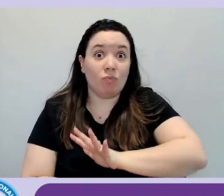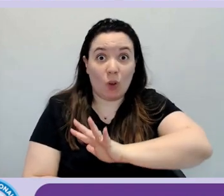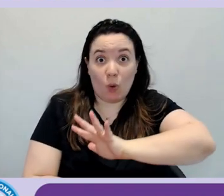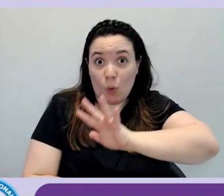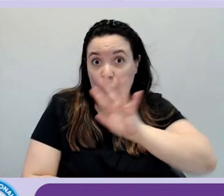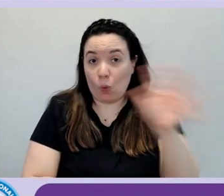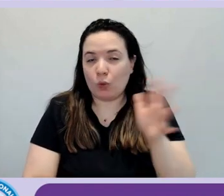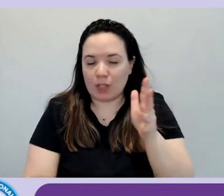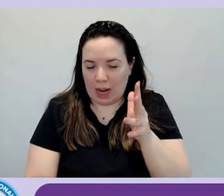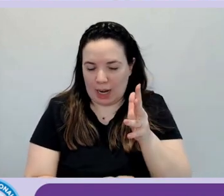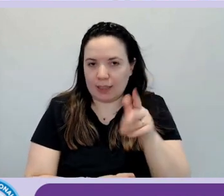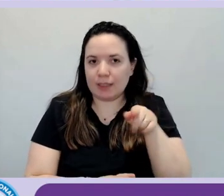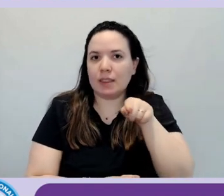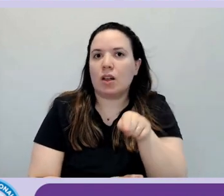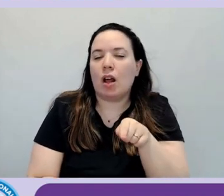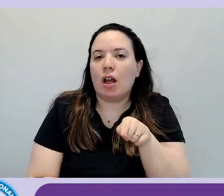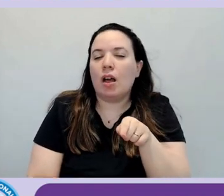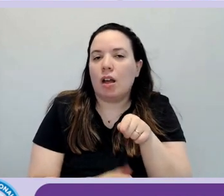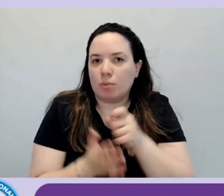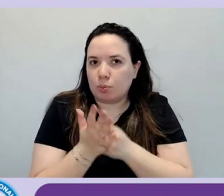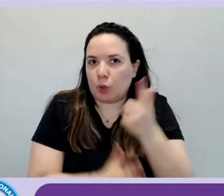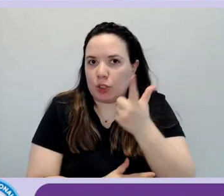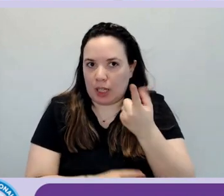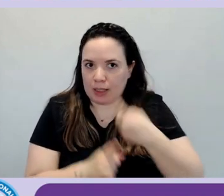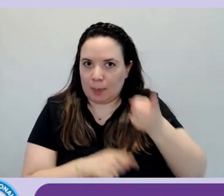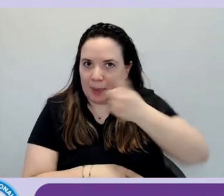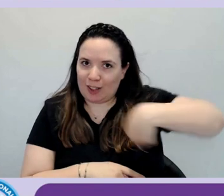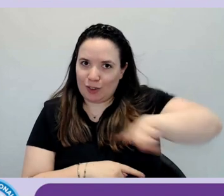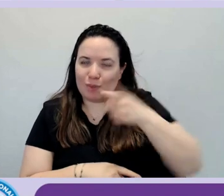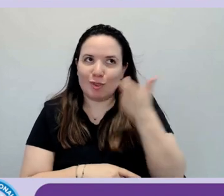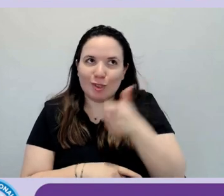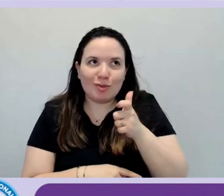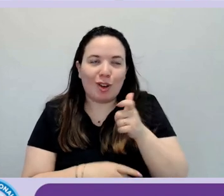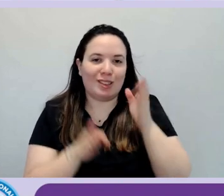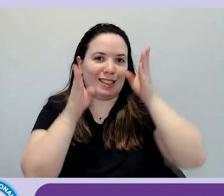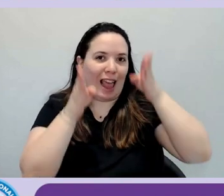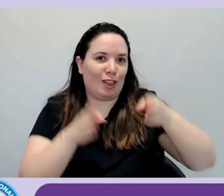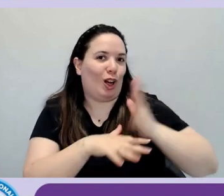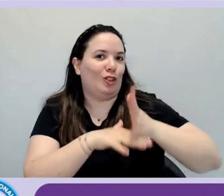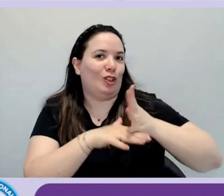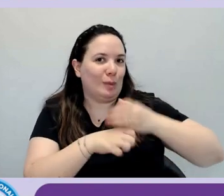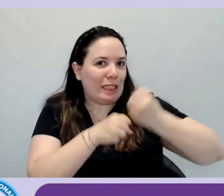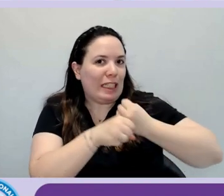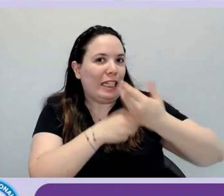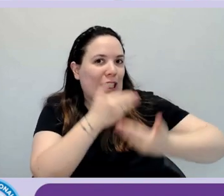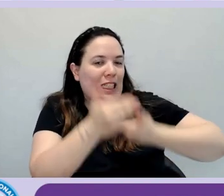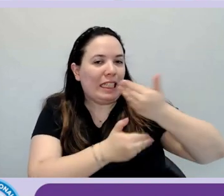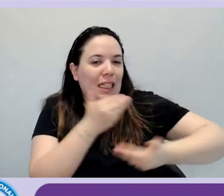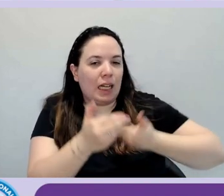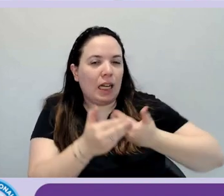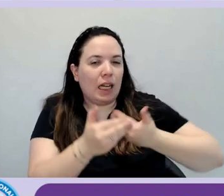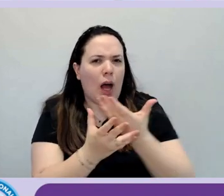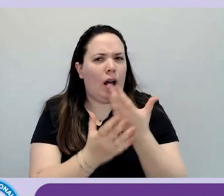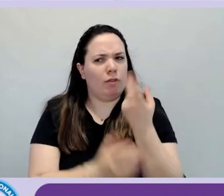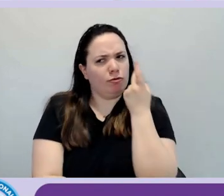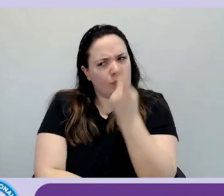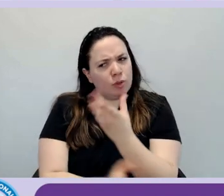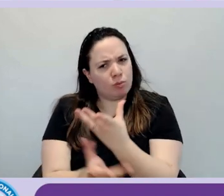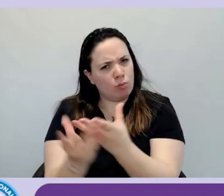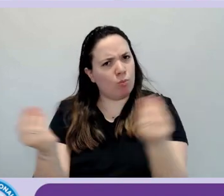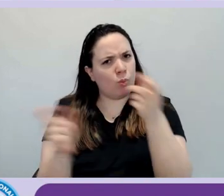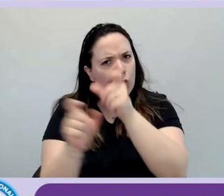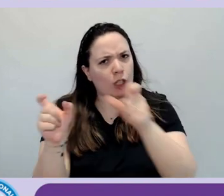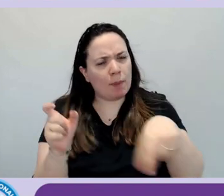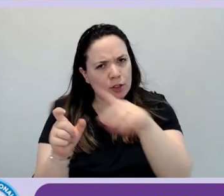lavoriamo quotidianamente nel settore ci fa un po' sorridere, è che molti si sono accorti del tema dell'accessibilità perché